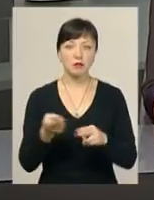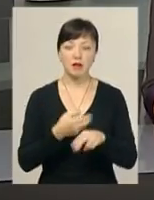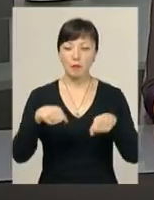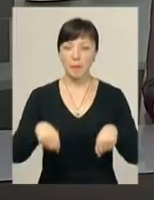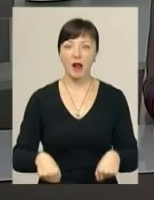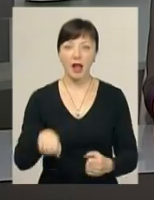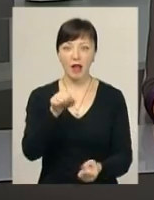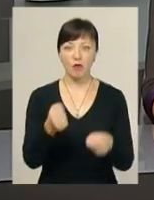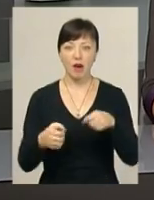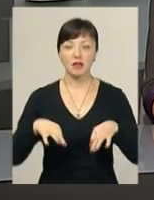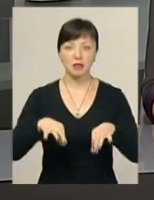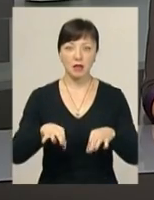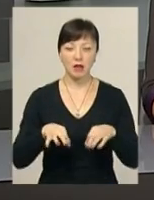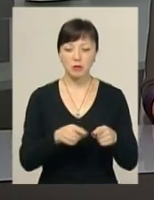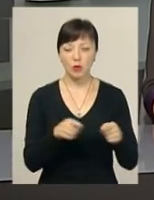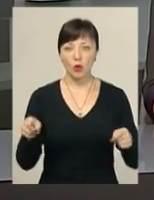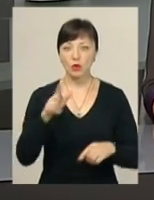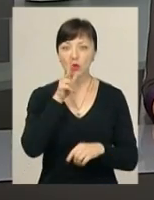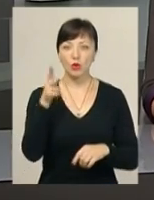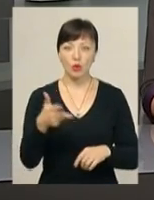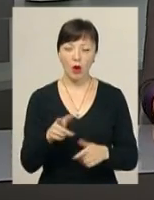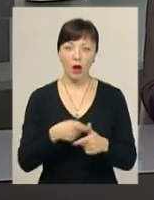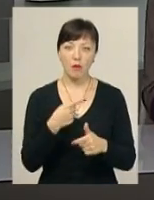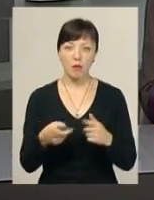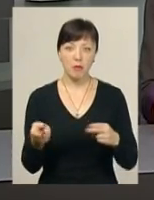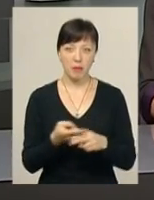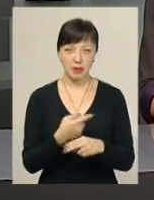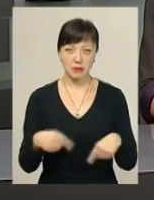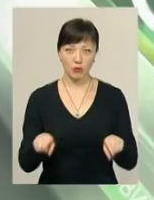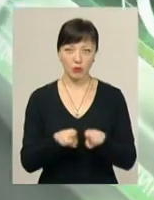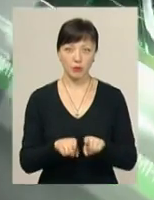керувати транспортними засобами на строк до 3 років або без такого.